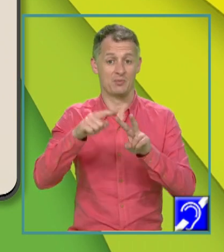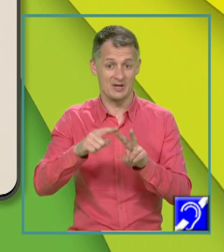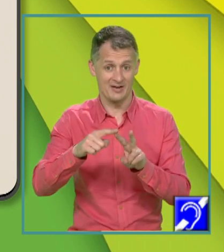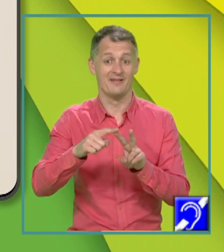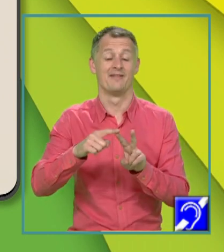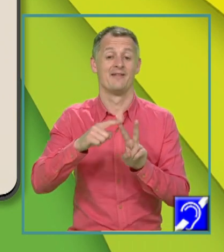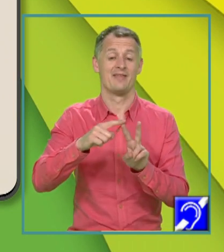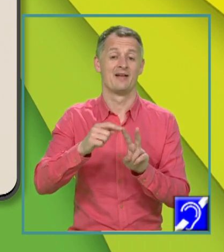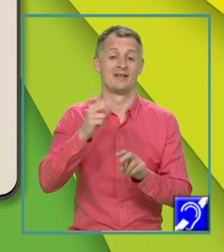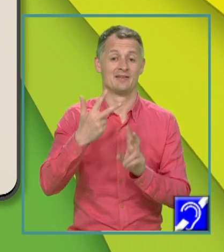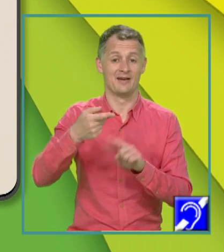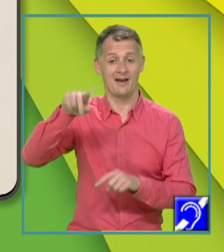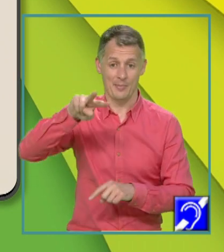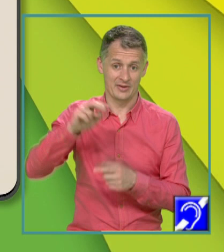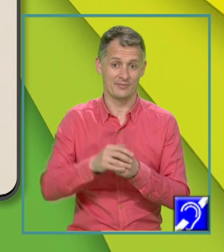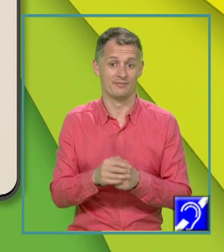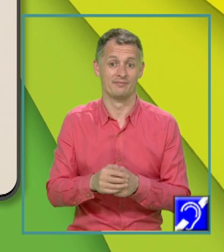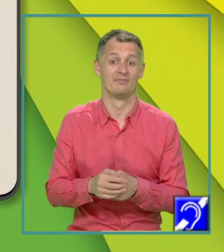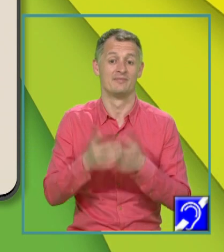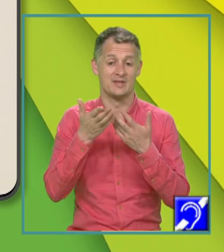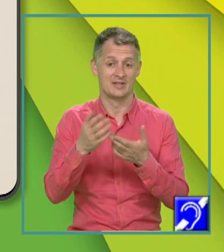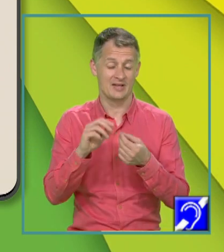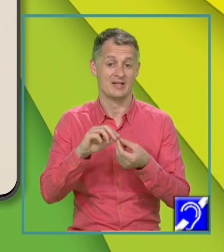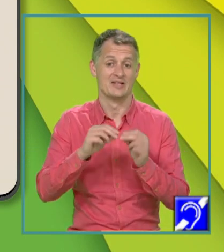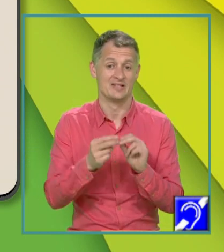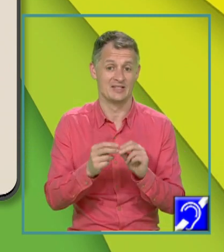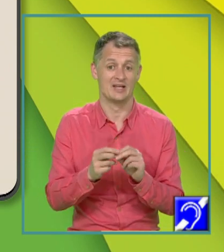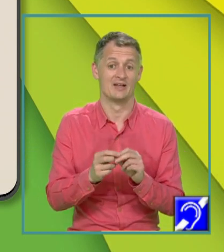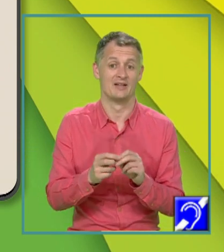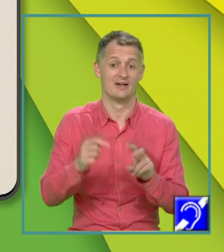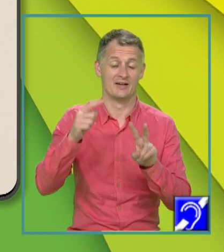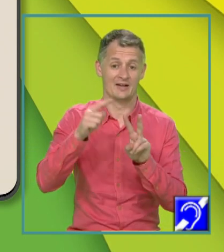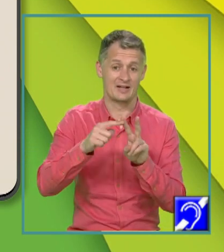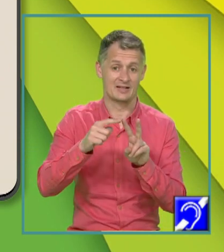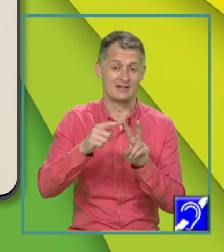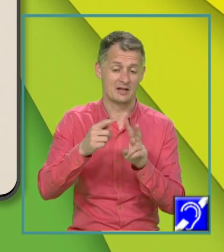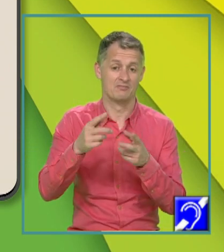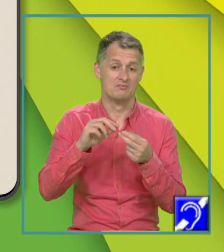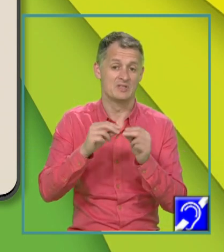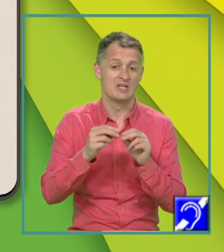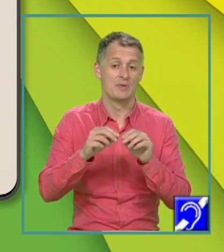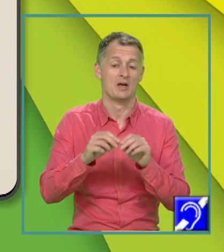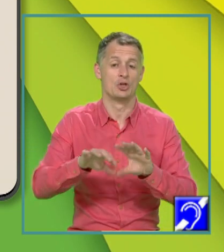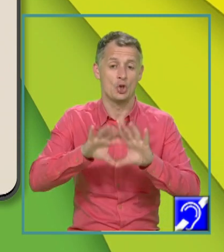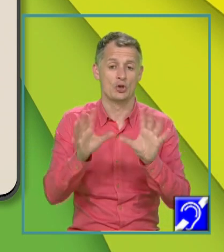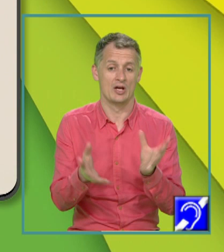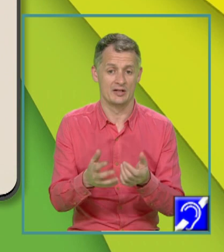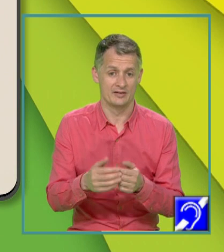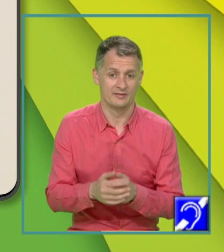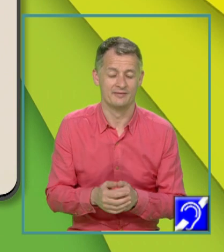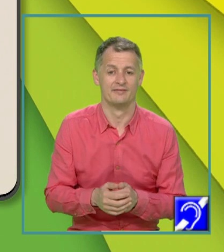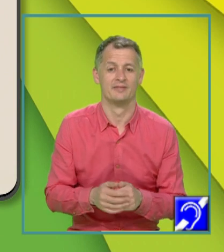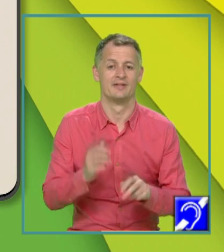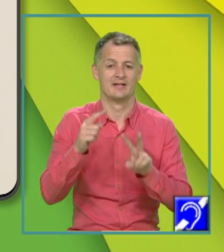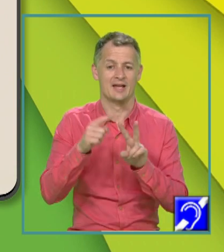la pătrat și radical din 3 la pătrat este radical din 3 ori radical din 3, ceea ce înseamnă radical